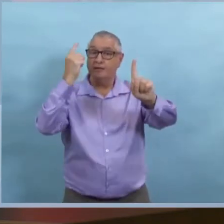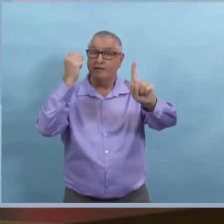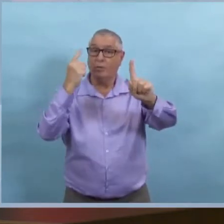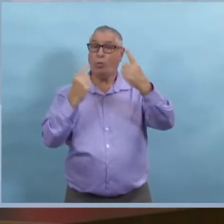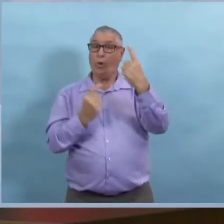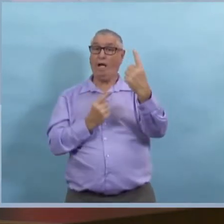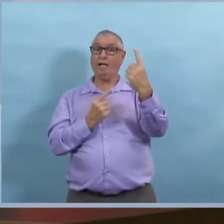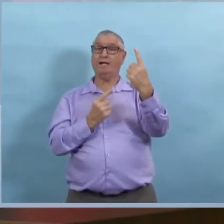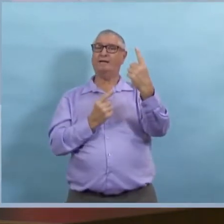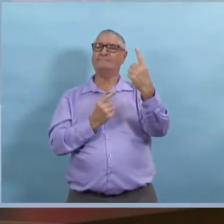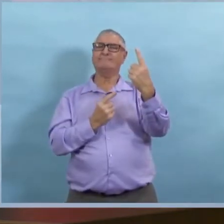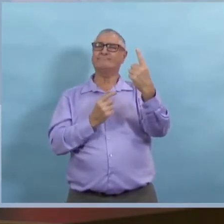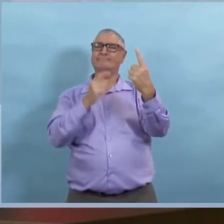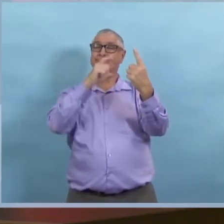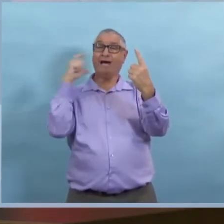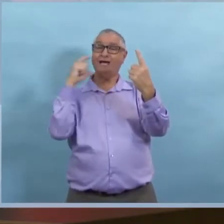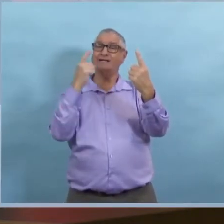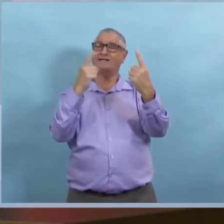efficaces.